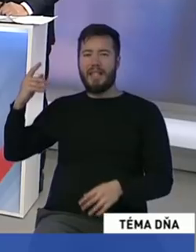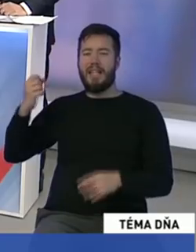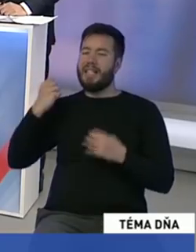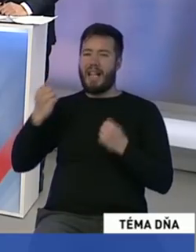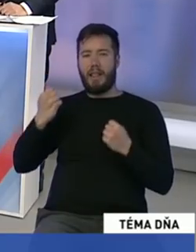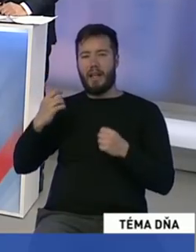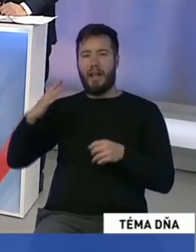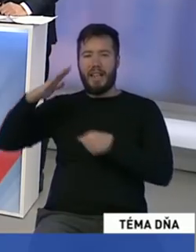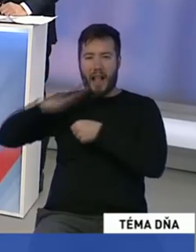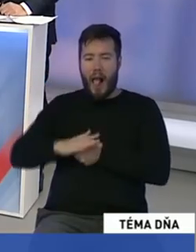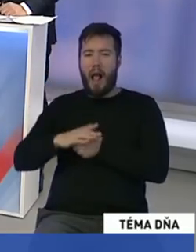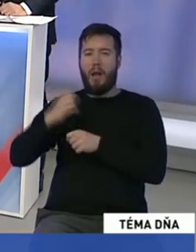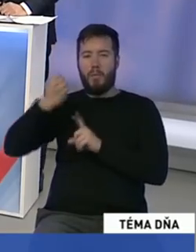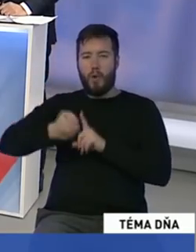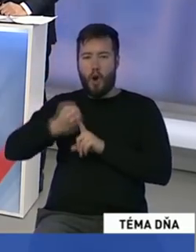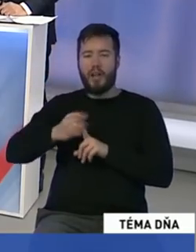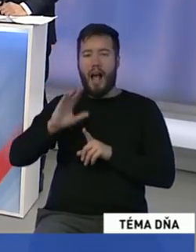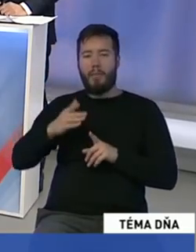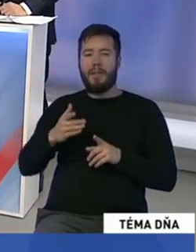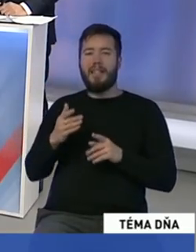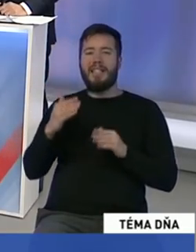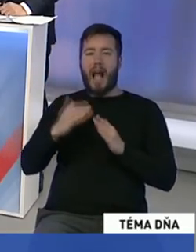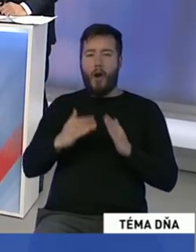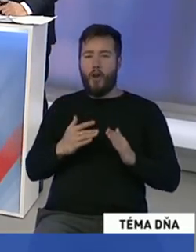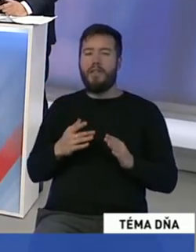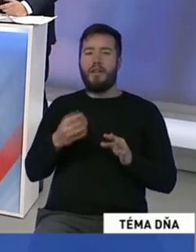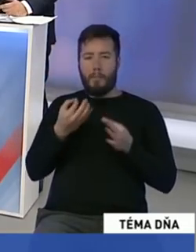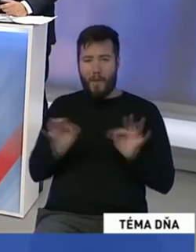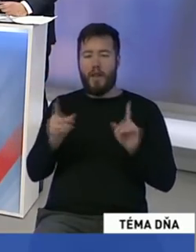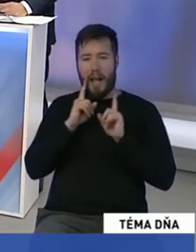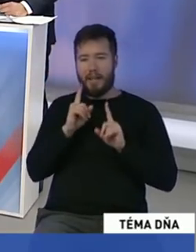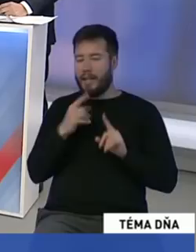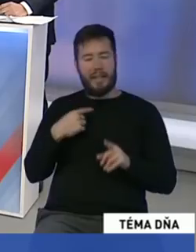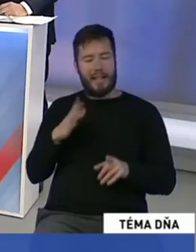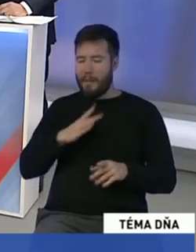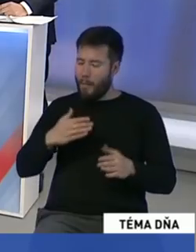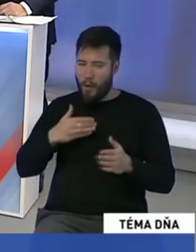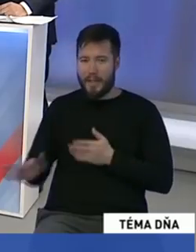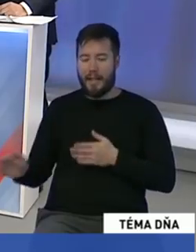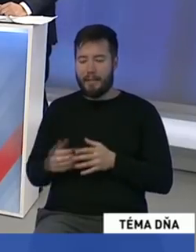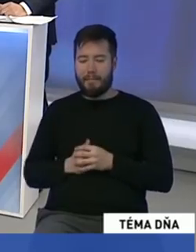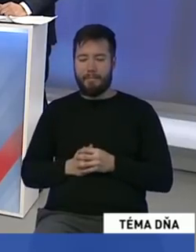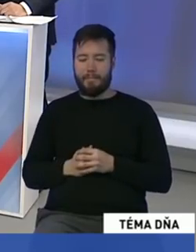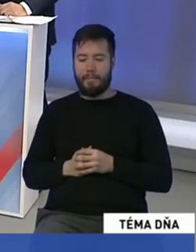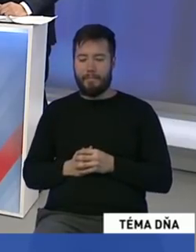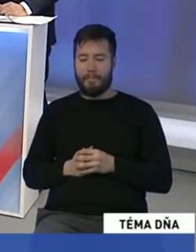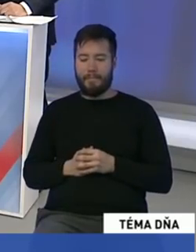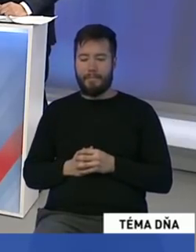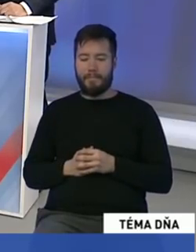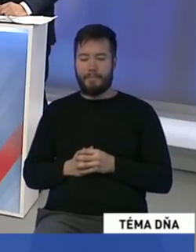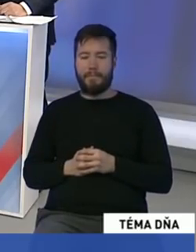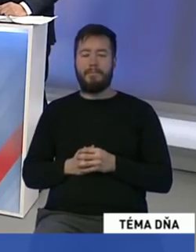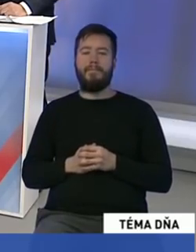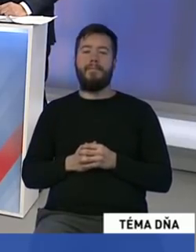zákon a ja pevne verím, že toto spoločne ustránime. V dnešnom dueli ste sa stretli ako kandidáti za ľudí a Smer